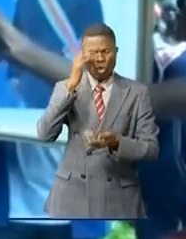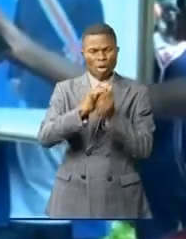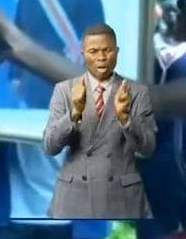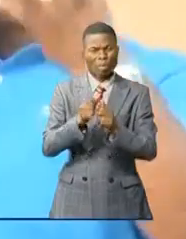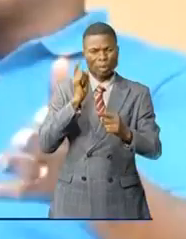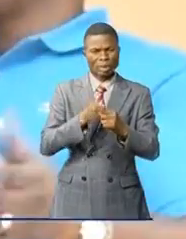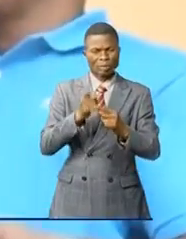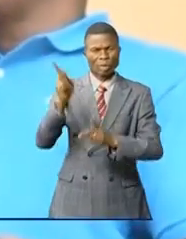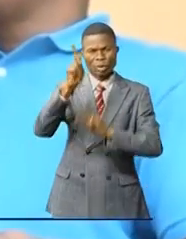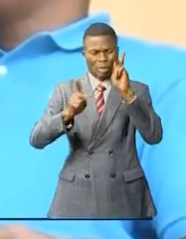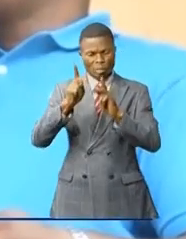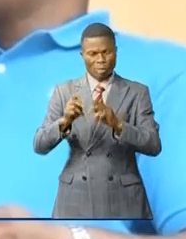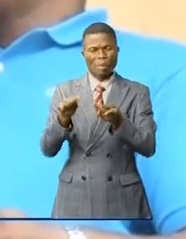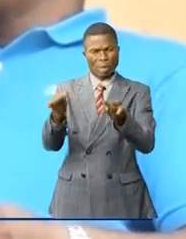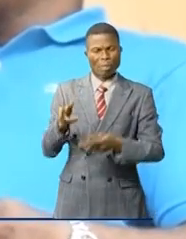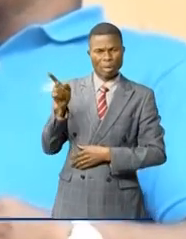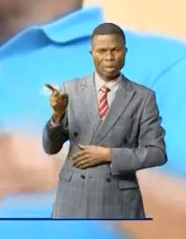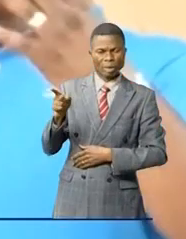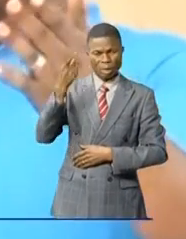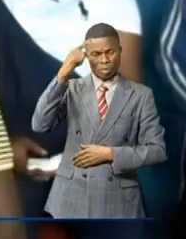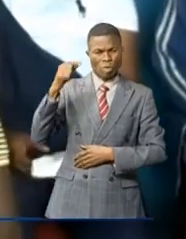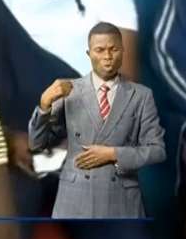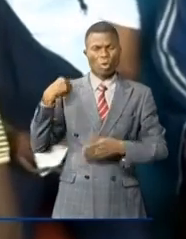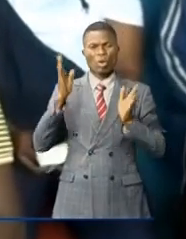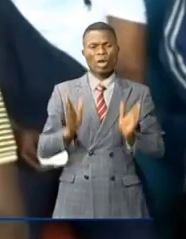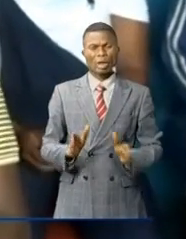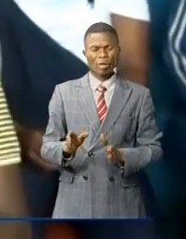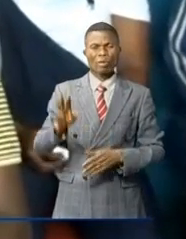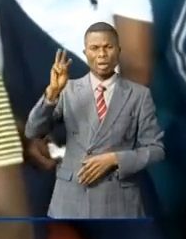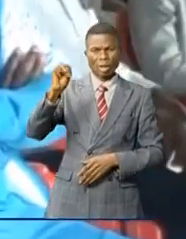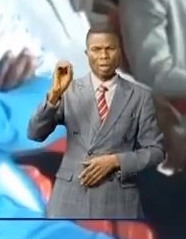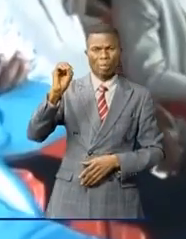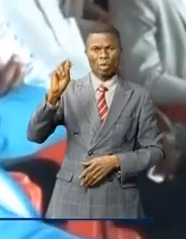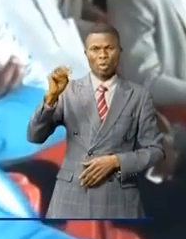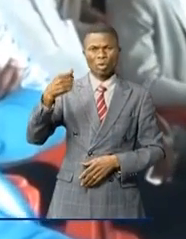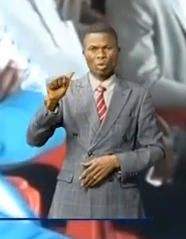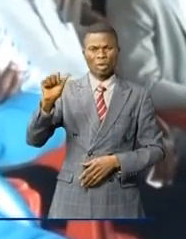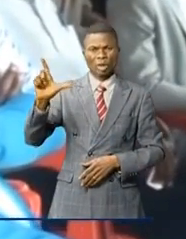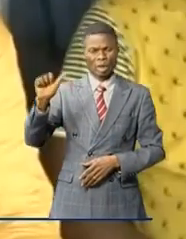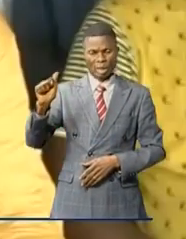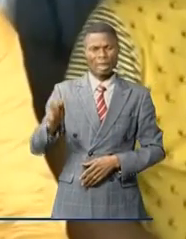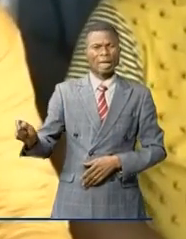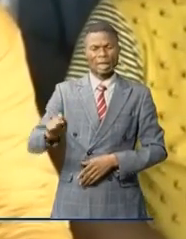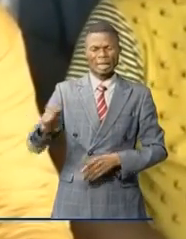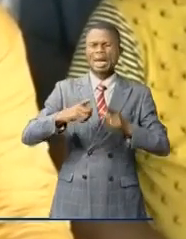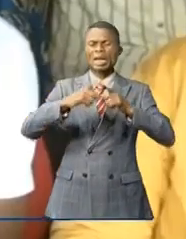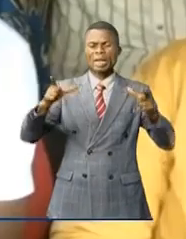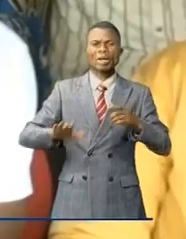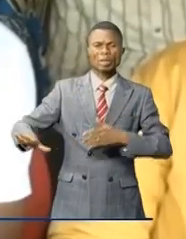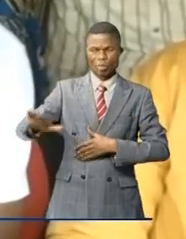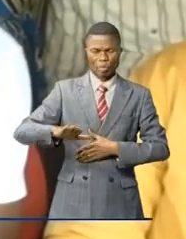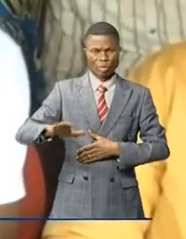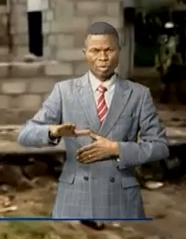d'offrir face à la population de ce coin. Pour le chef de l'éjectif provincial de la Mongala, Bongandanga l'aide des territoires le plus vaste du pays